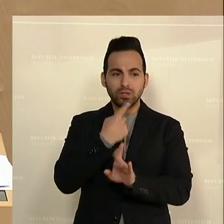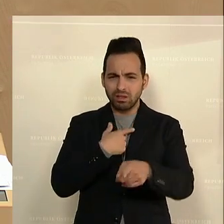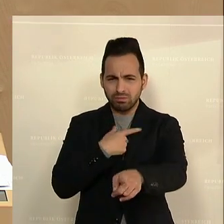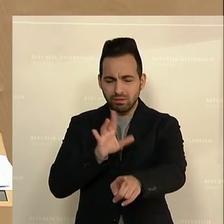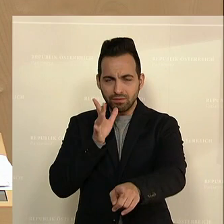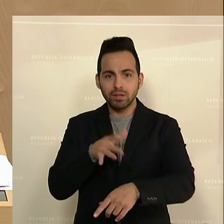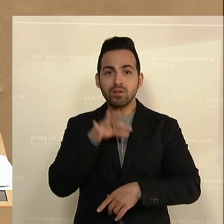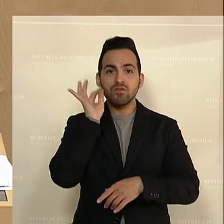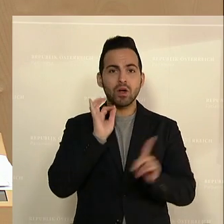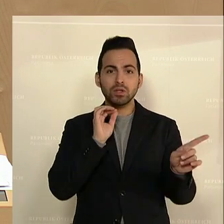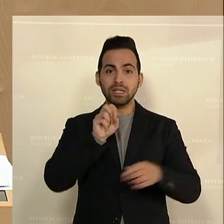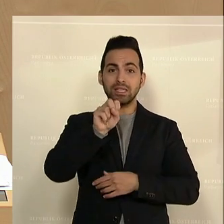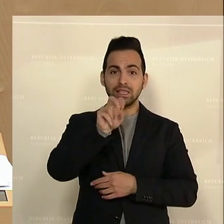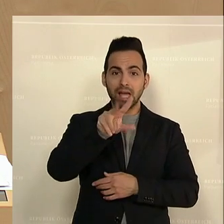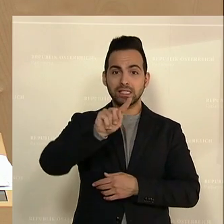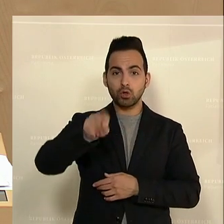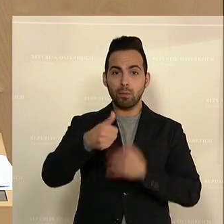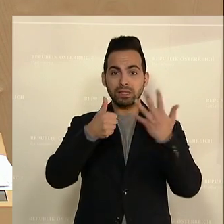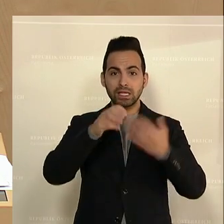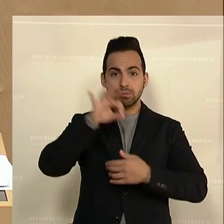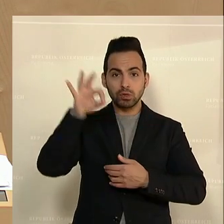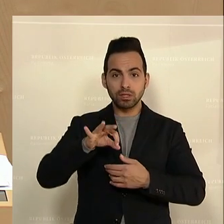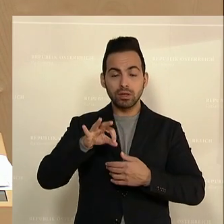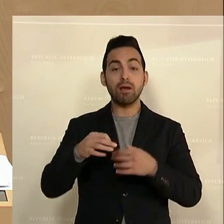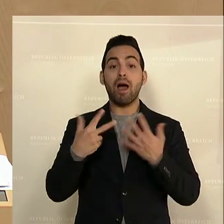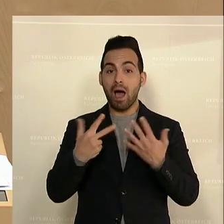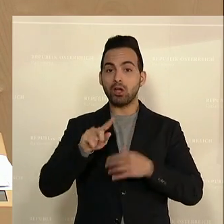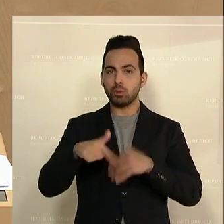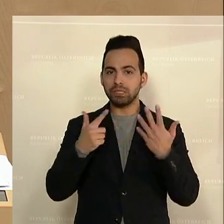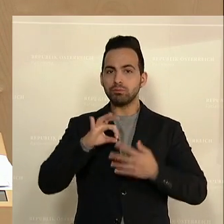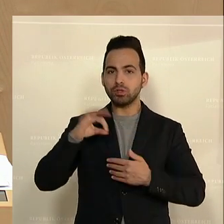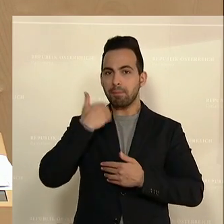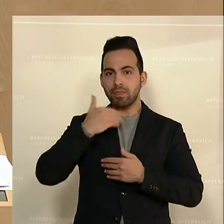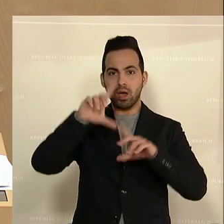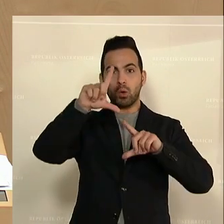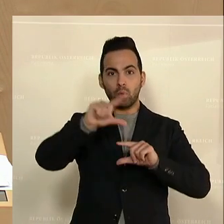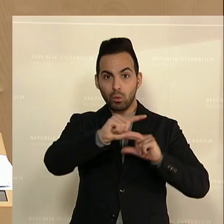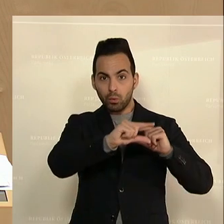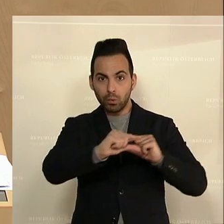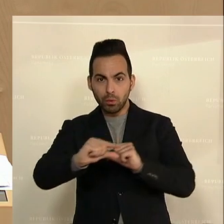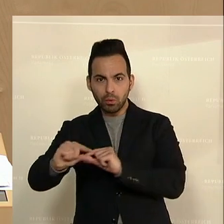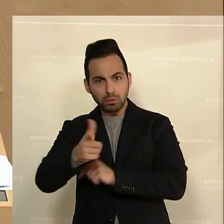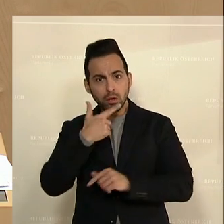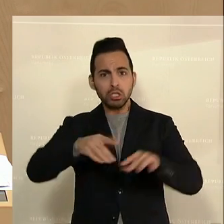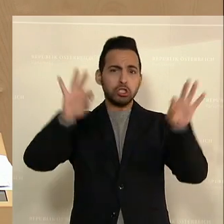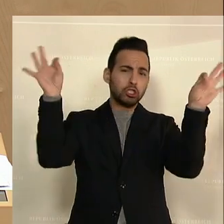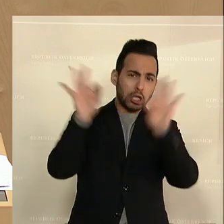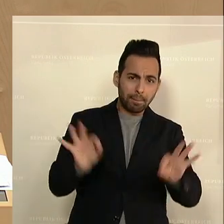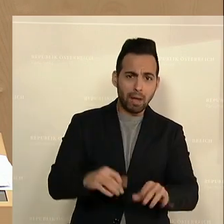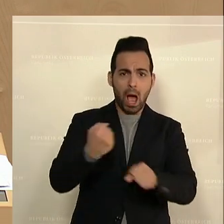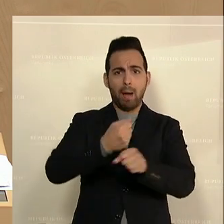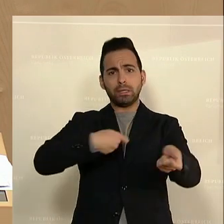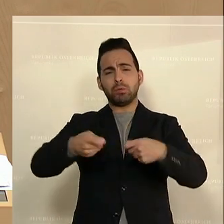präzise, um 13,6 Prozent bei Frauen, um 8,7 Prozent bei Männern. Das ist Ihrer Meinung nach ein vernichtendes Urteil für die